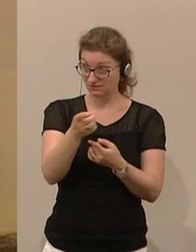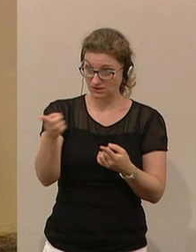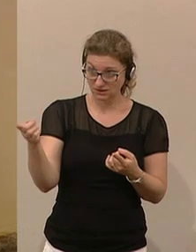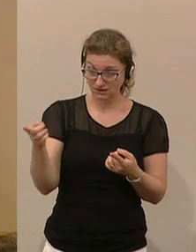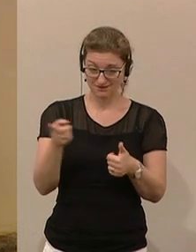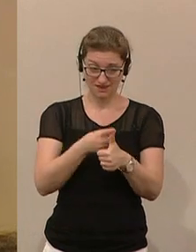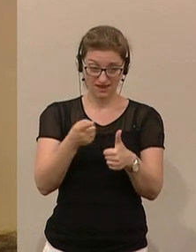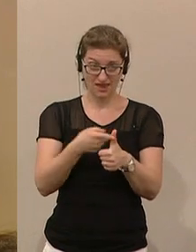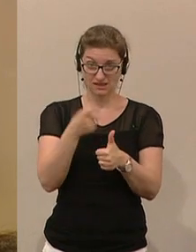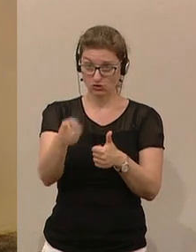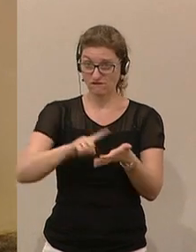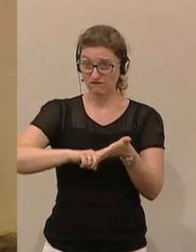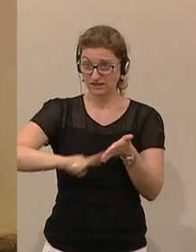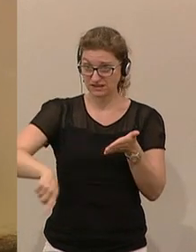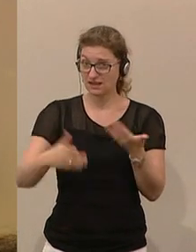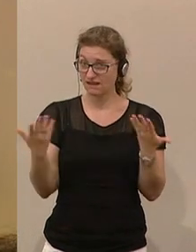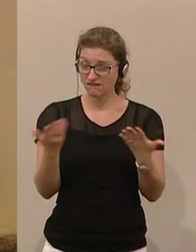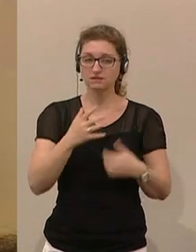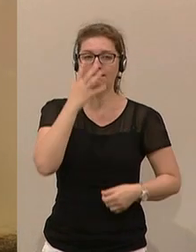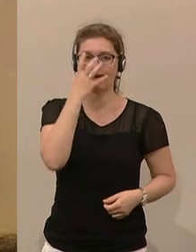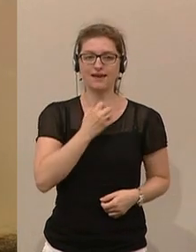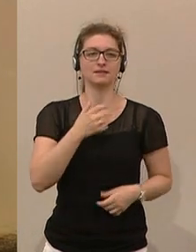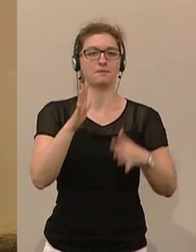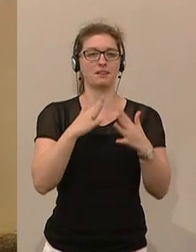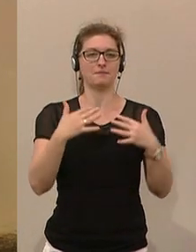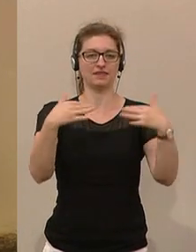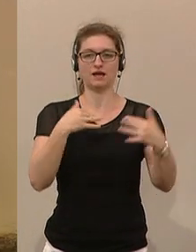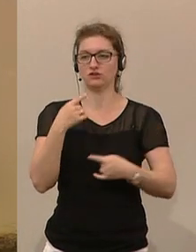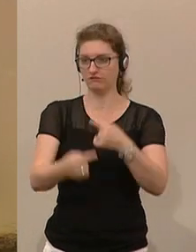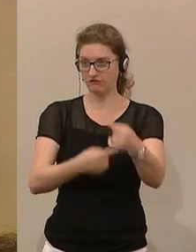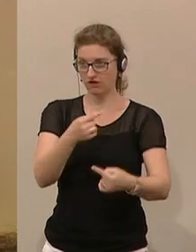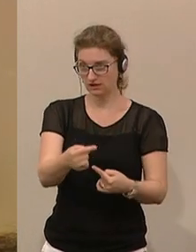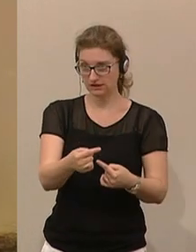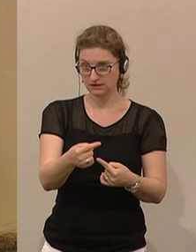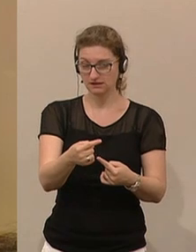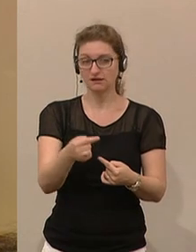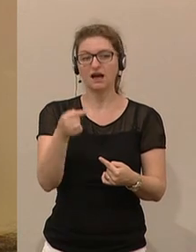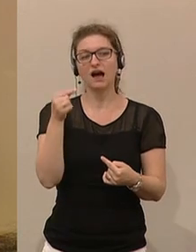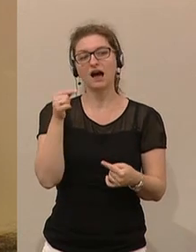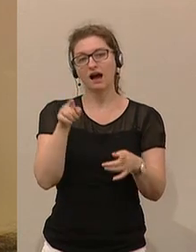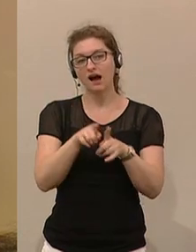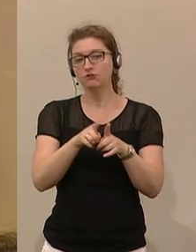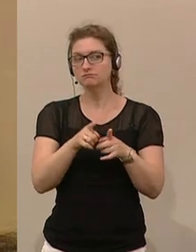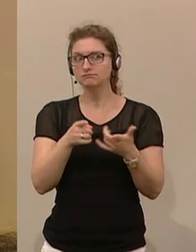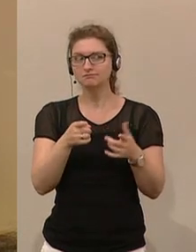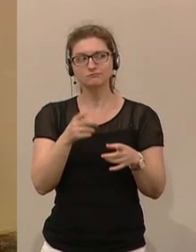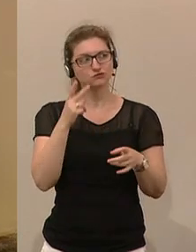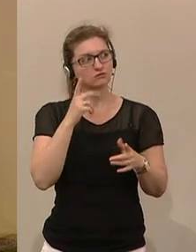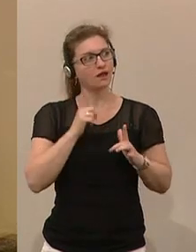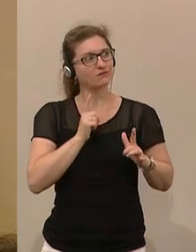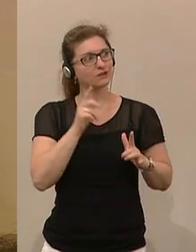erstens auf ein seriöses parlamentarisches Verfahren unter Berücksichtigung eines wichtigen Urteils eines